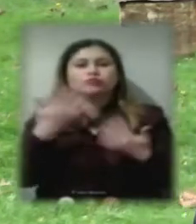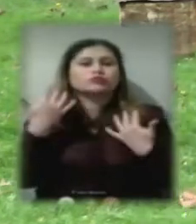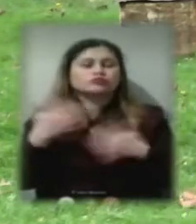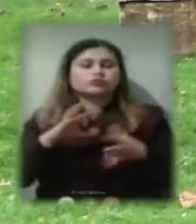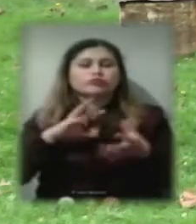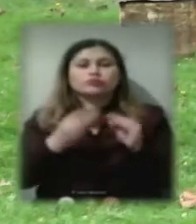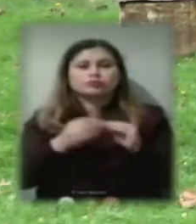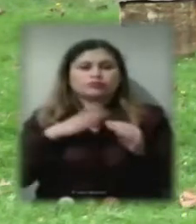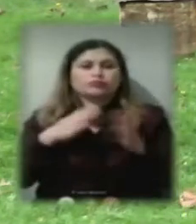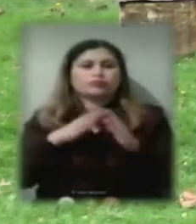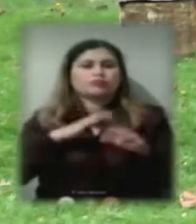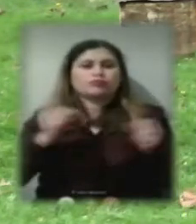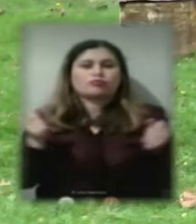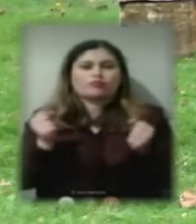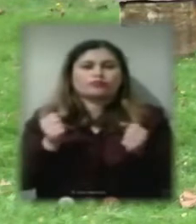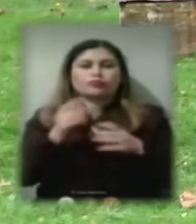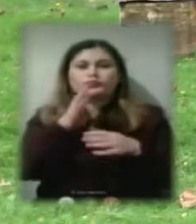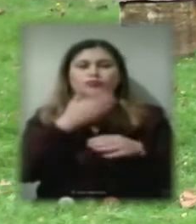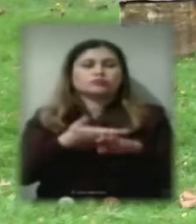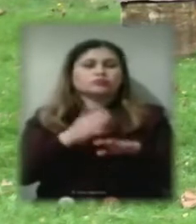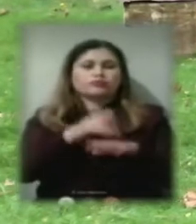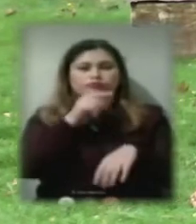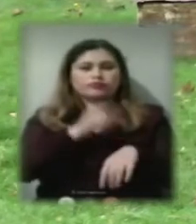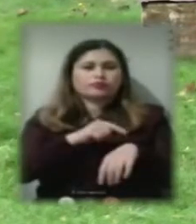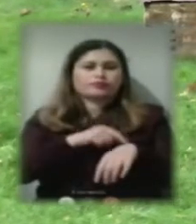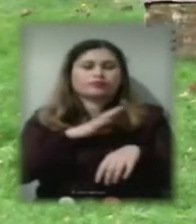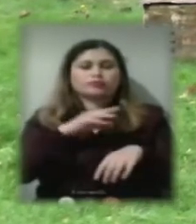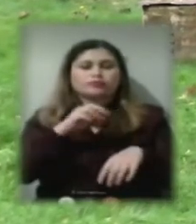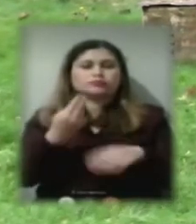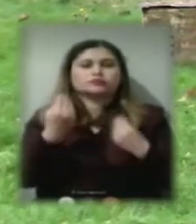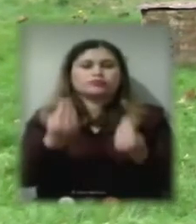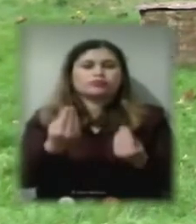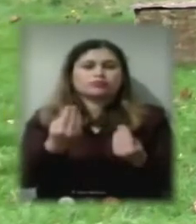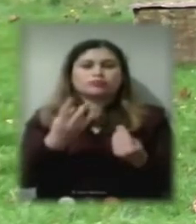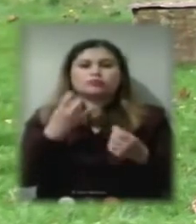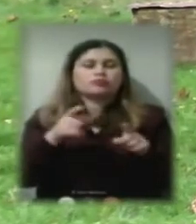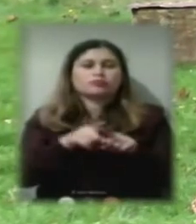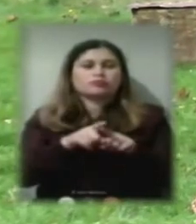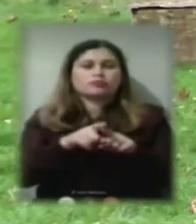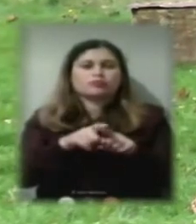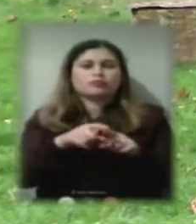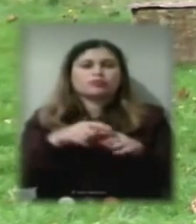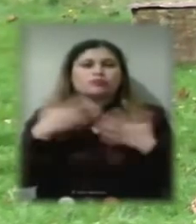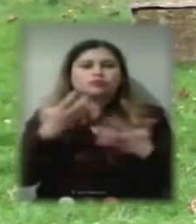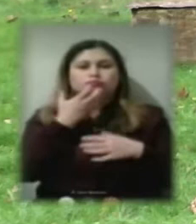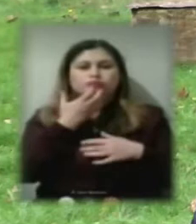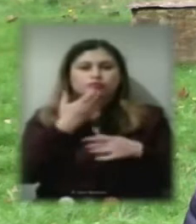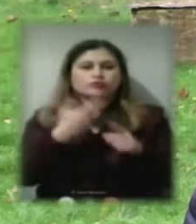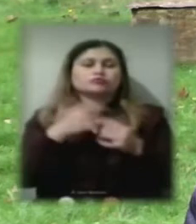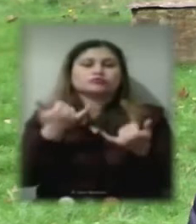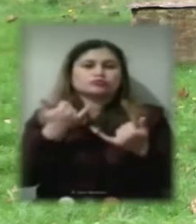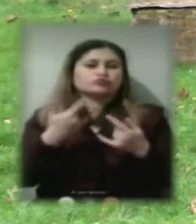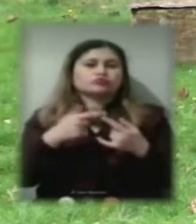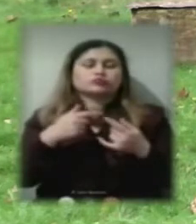холодний, коли були важкі часи, і ТЕЦ давала не таку кількість тепла. На зараз ми пожалітися також